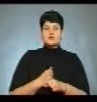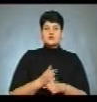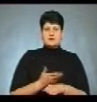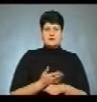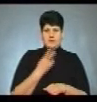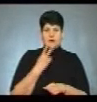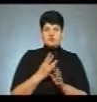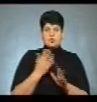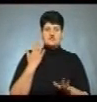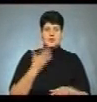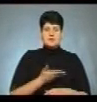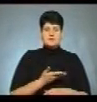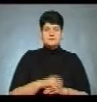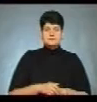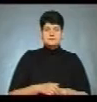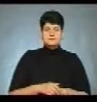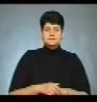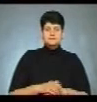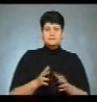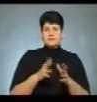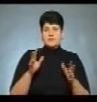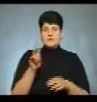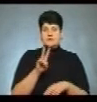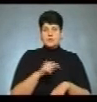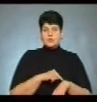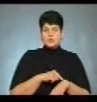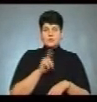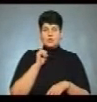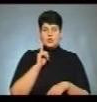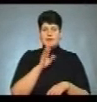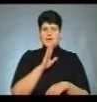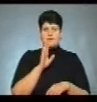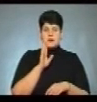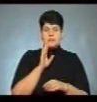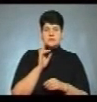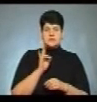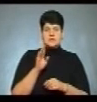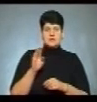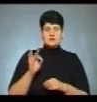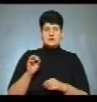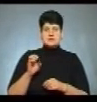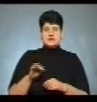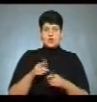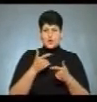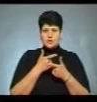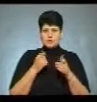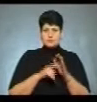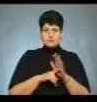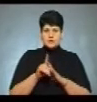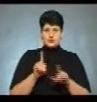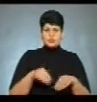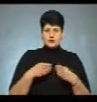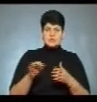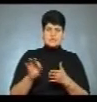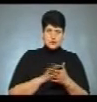От бачите, яка черга була. Понад дві години у черзі молода мама Наталія Шостак. Оголошували спочатку, що дадуть